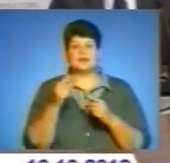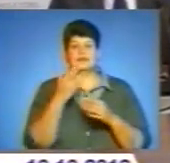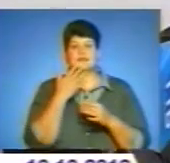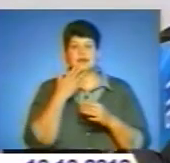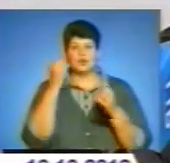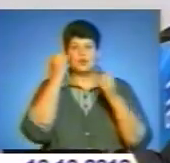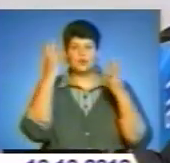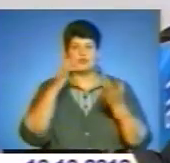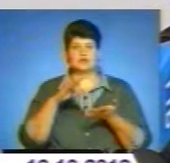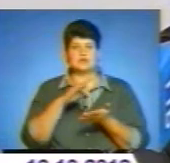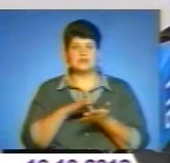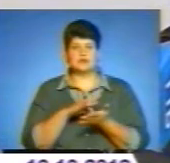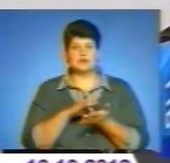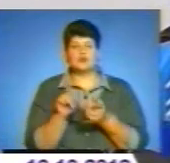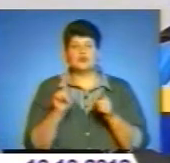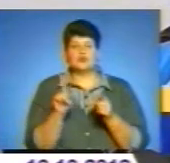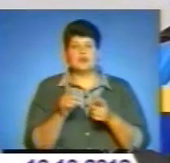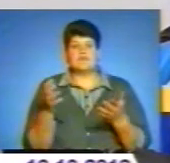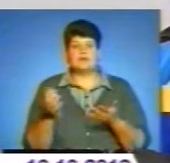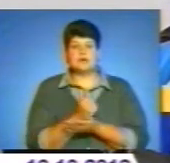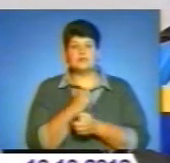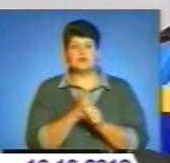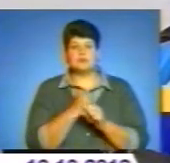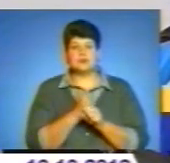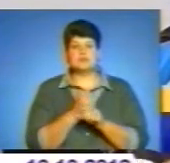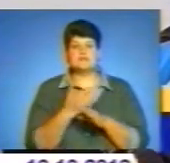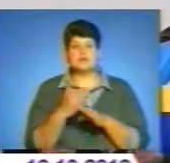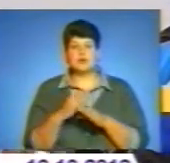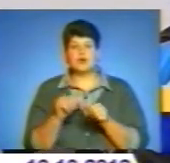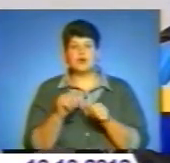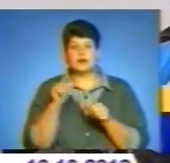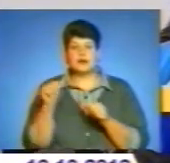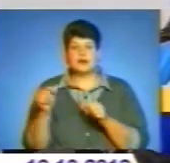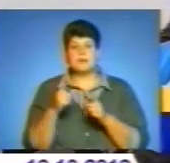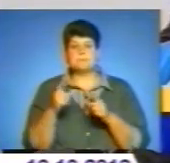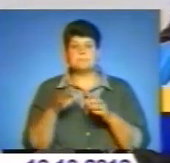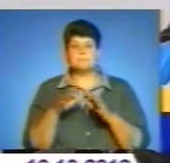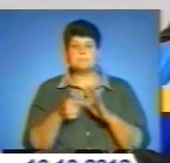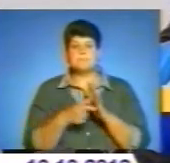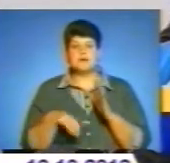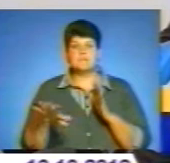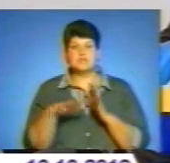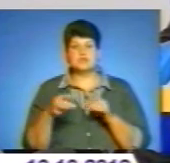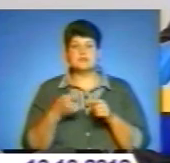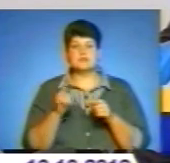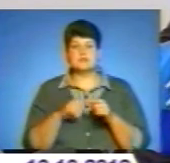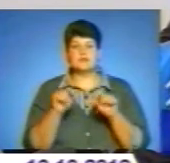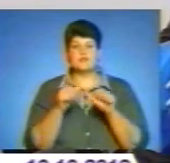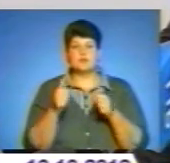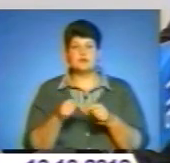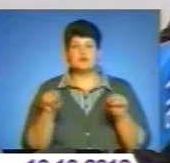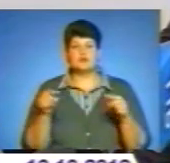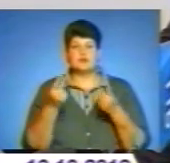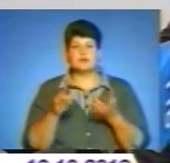Щоб вирішити проблему із приміщенням, учасники круглого столу згідні на організації єдиного національно-культурного центру. Якщо не